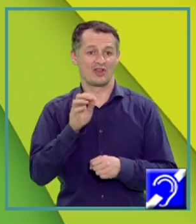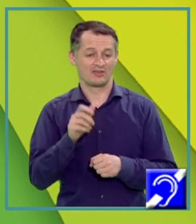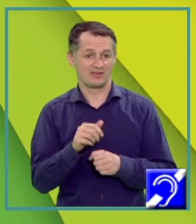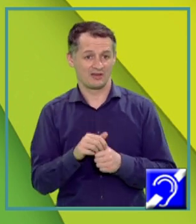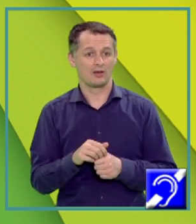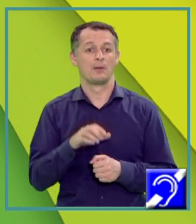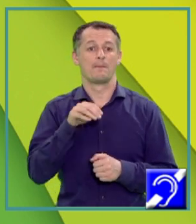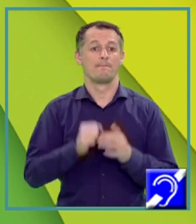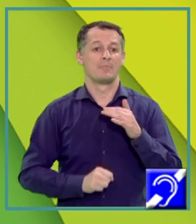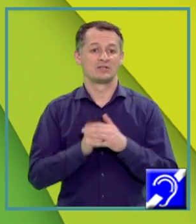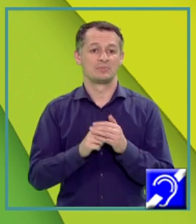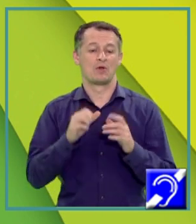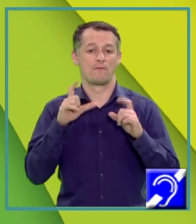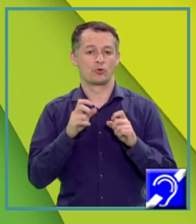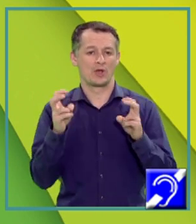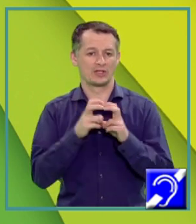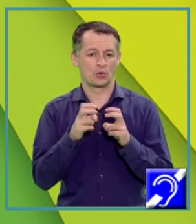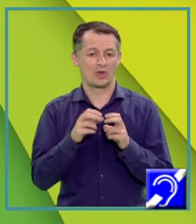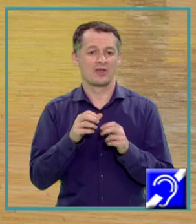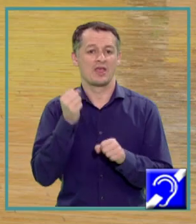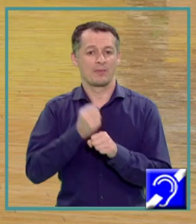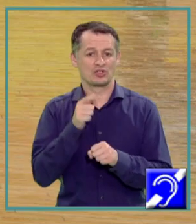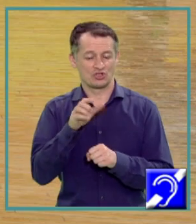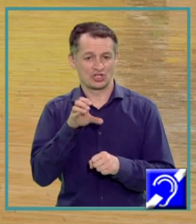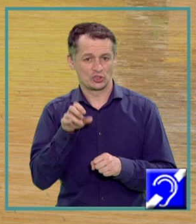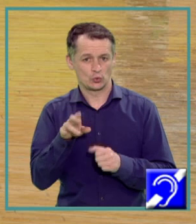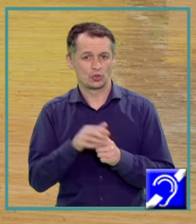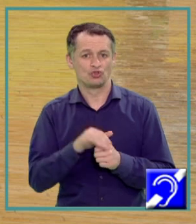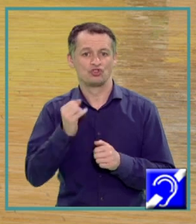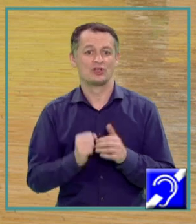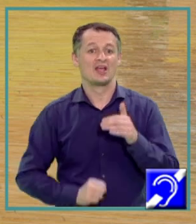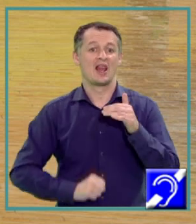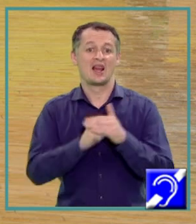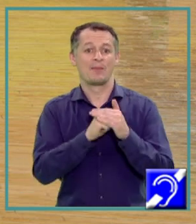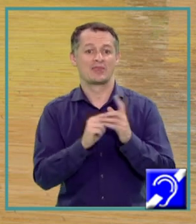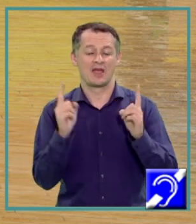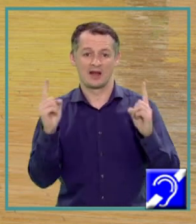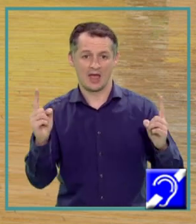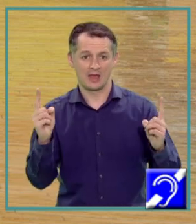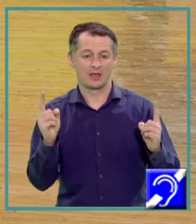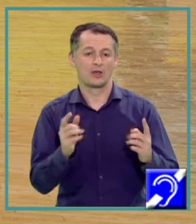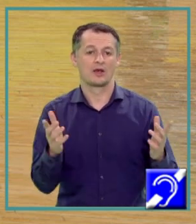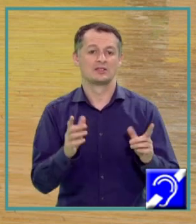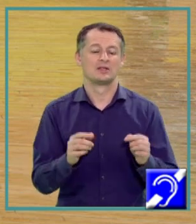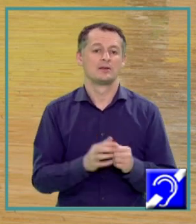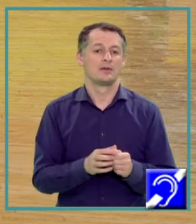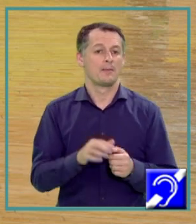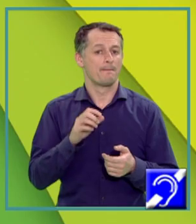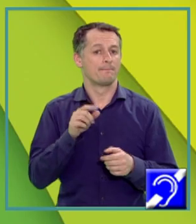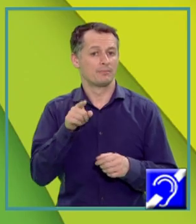a fotoelectronilor emisi de cesiu Și limitele între care este cuprinsă convergența unei lentile